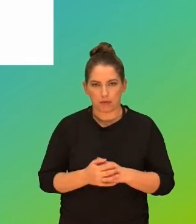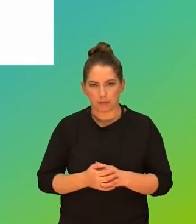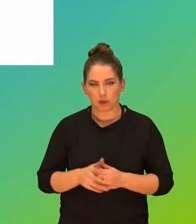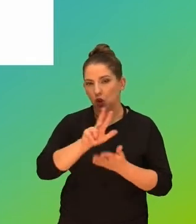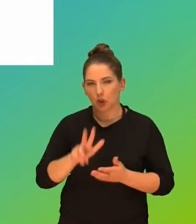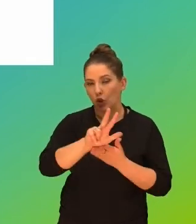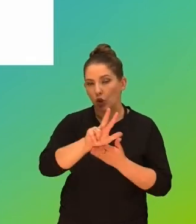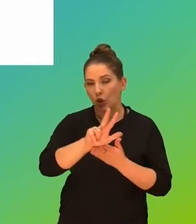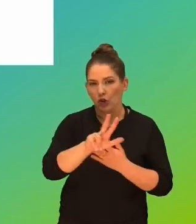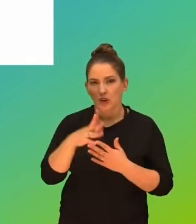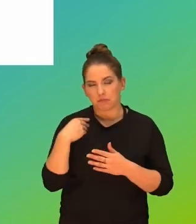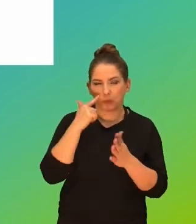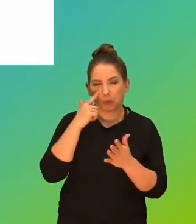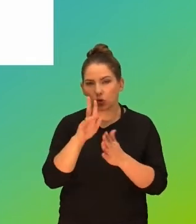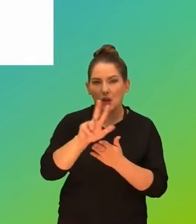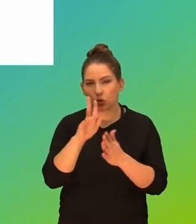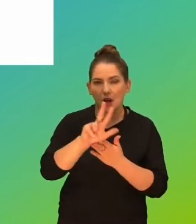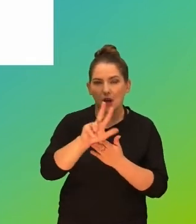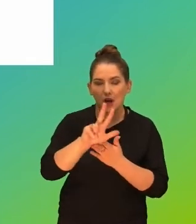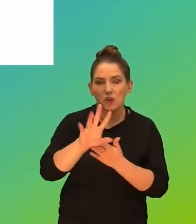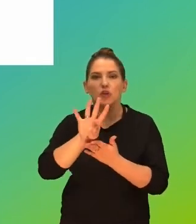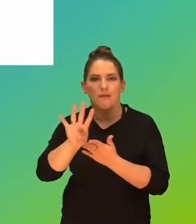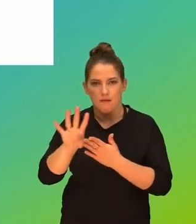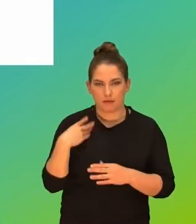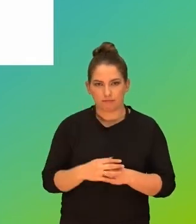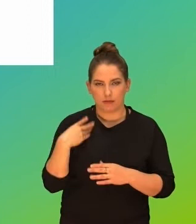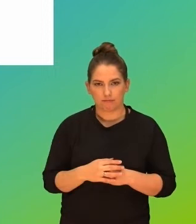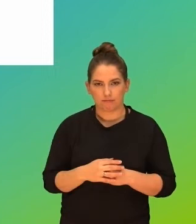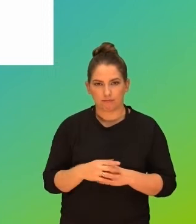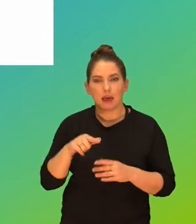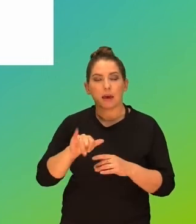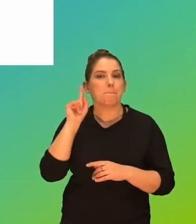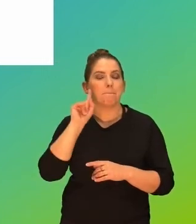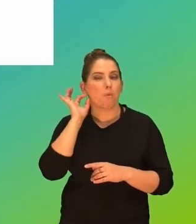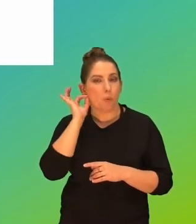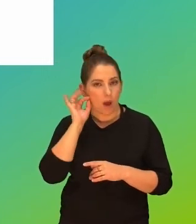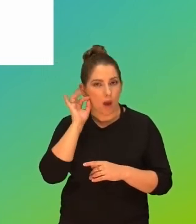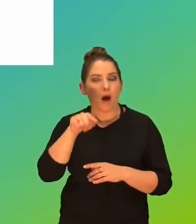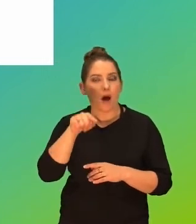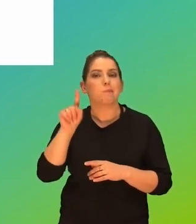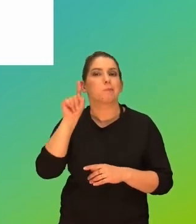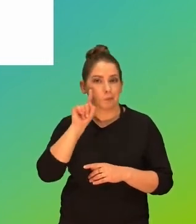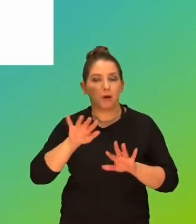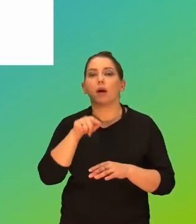13 lat plus minus, 13, 14 i płeć, czyli chłopcy, to jest